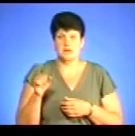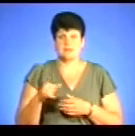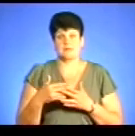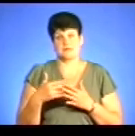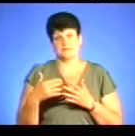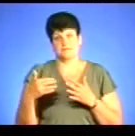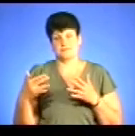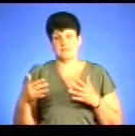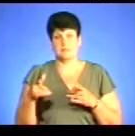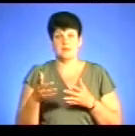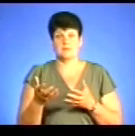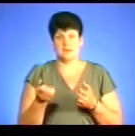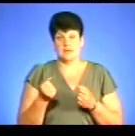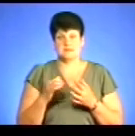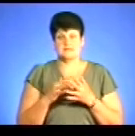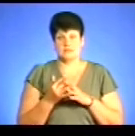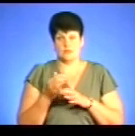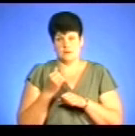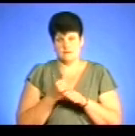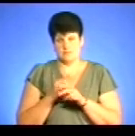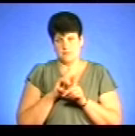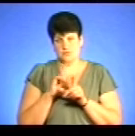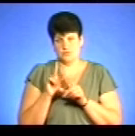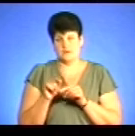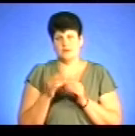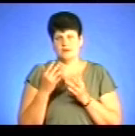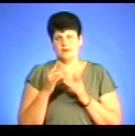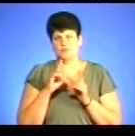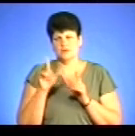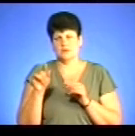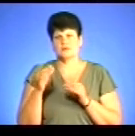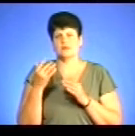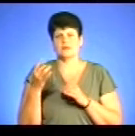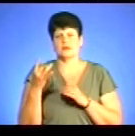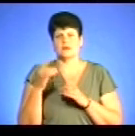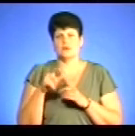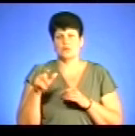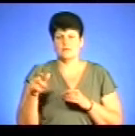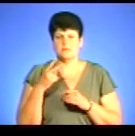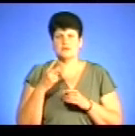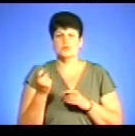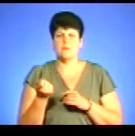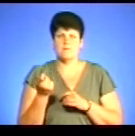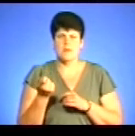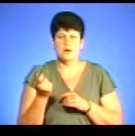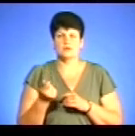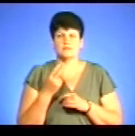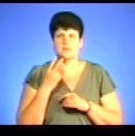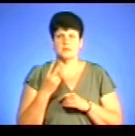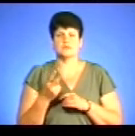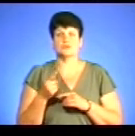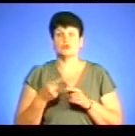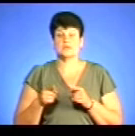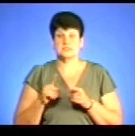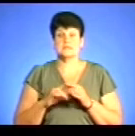тоді беремо з село на відпрацювання, туди виїжджають декілька раз люди. Так, якщо ви бачите, що там щось замало надходжень акцизного податку, то